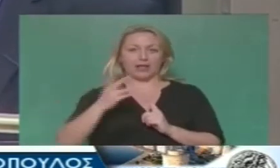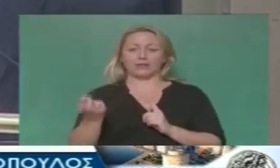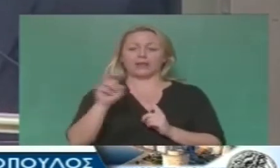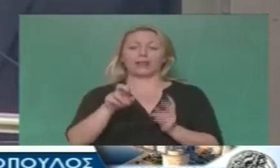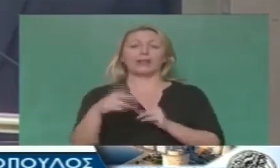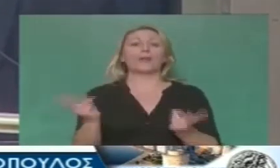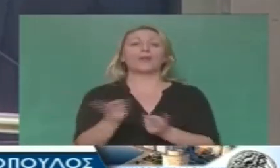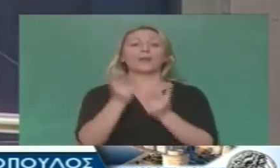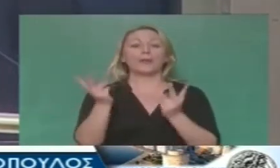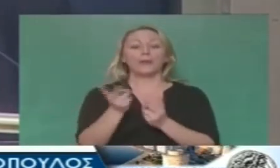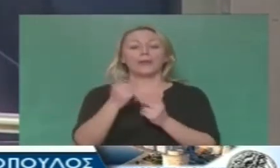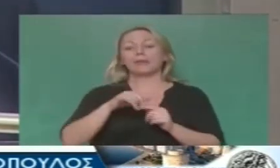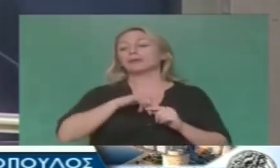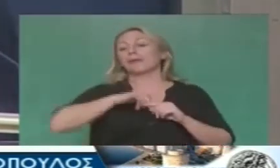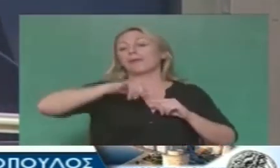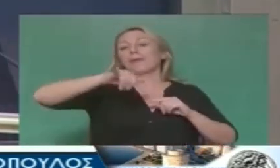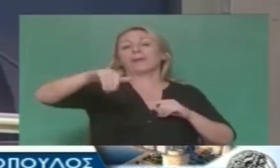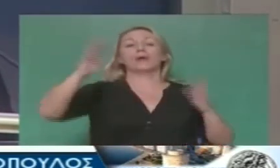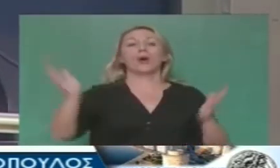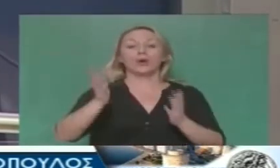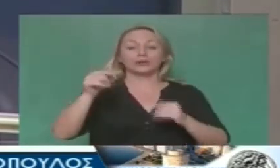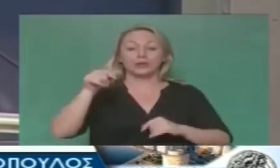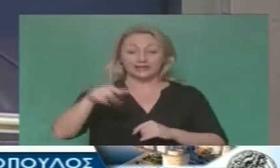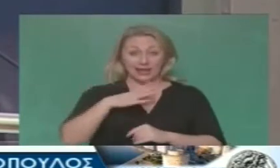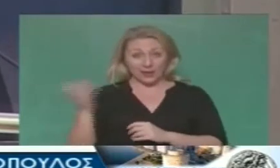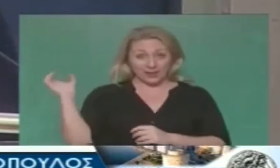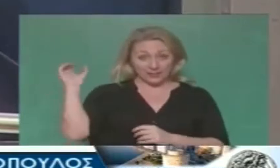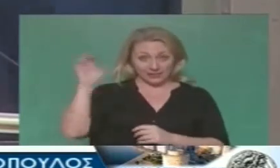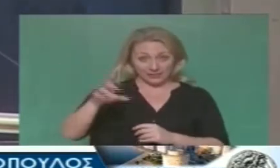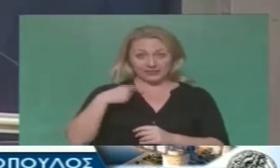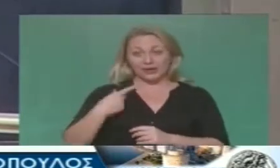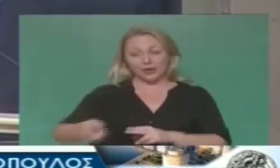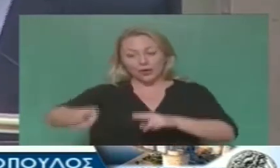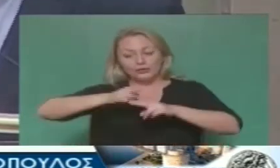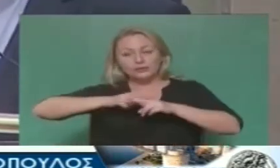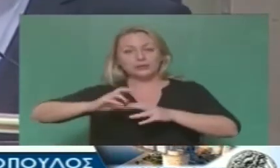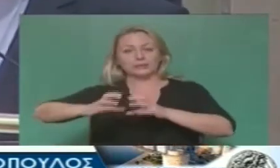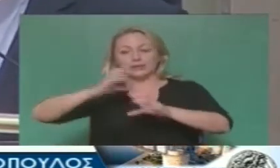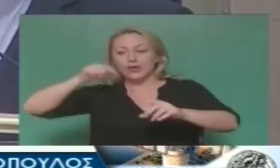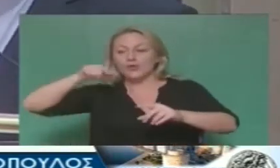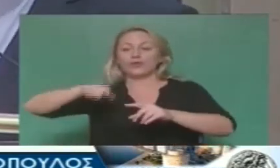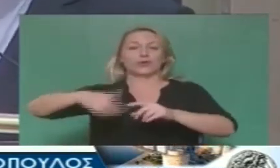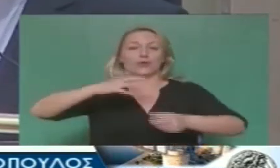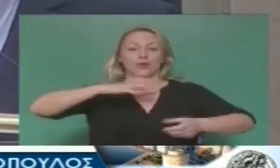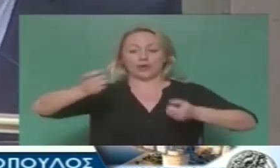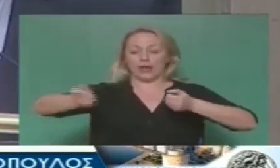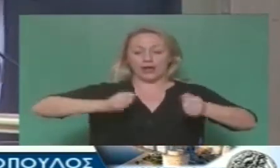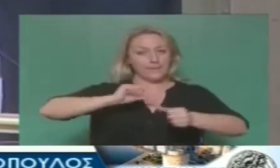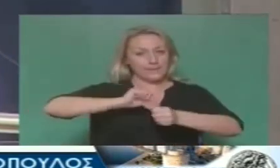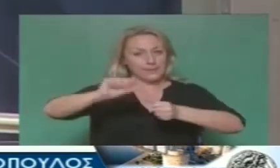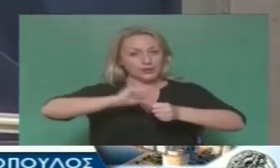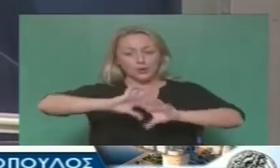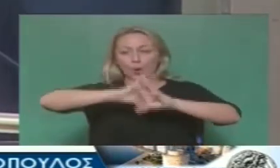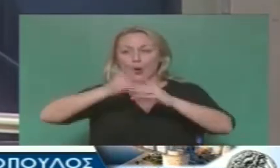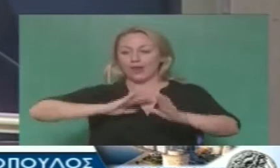κίνηση γιατί βρίσκεται σε μια απομακρυσμένη περιοχή οτιδήποτε άλλο θα συνεχίσει να συντηρεί λεωφορείο, οδηγό συντηρήσεις